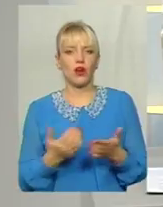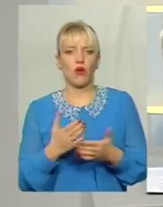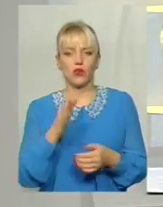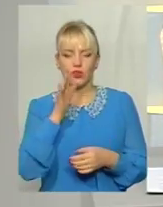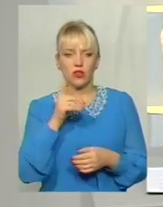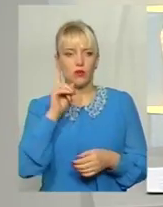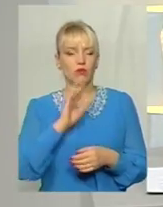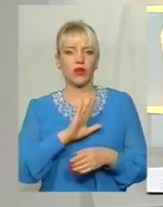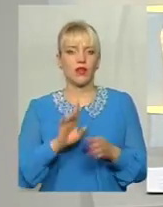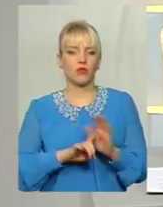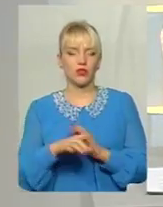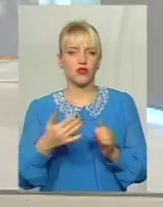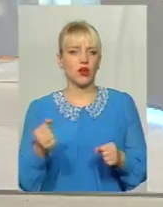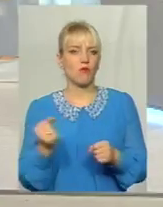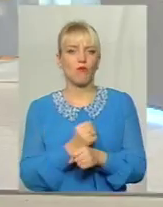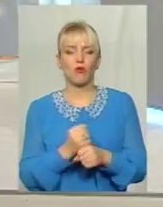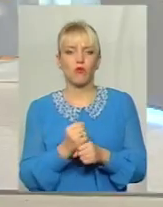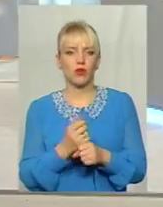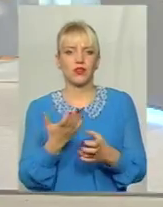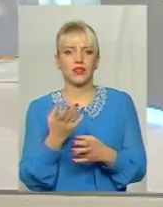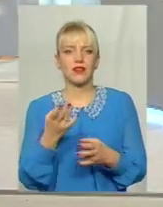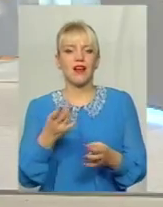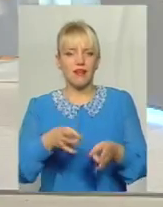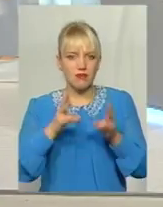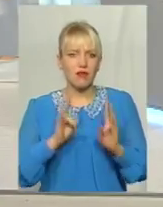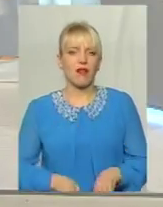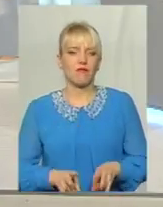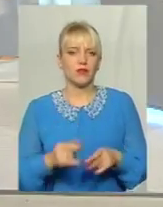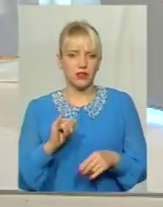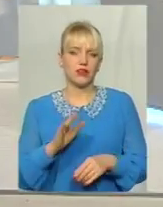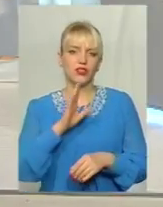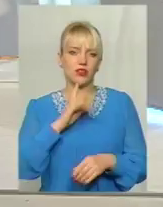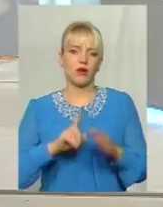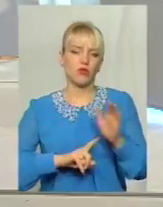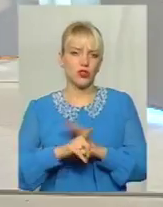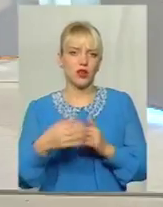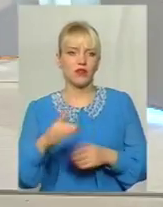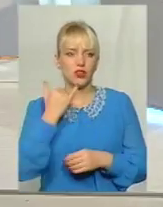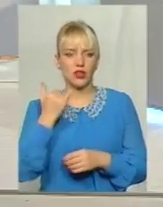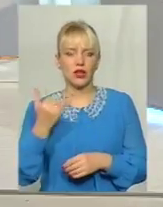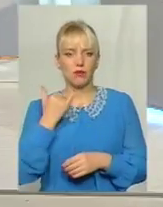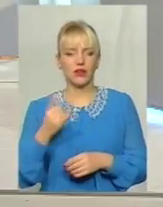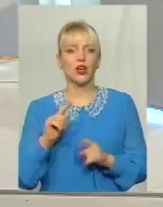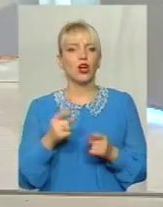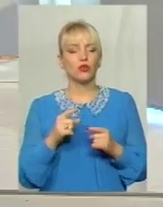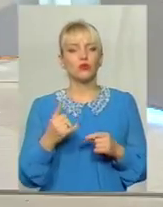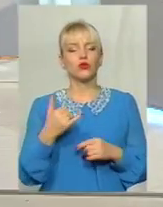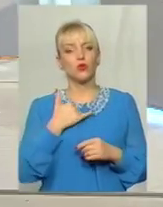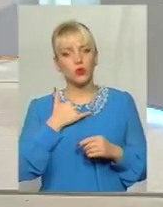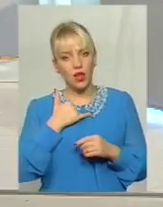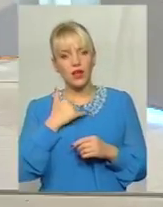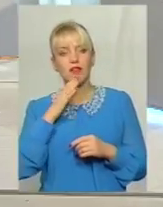почалися там чи побої, чи вже суттєві травми І лише тоді починала телефонувати Тому що в нас, в